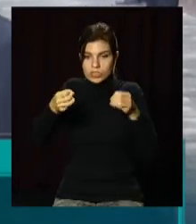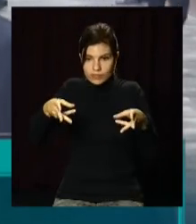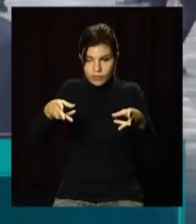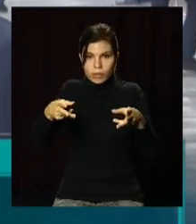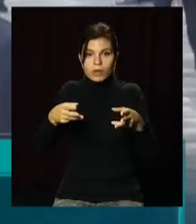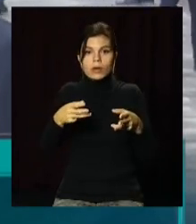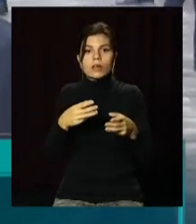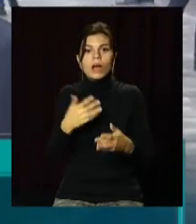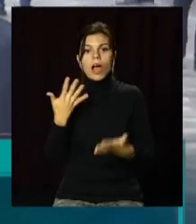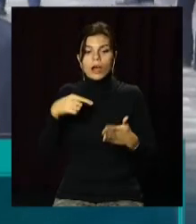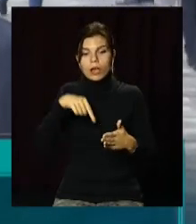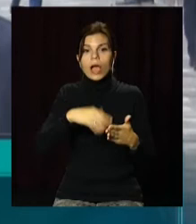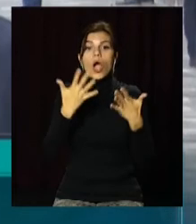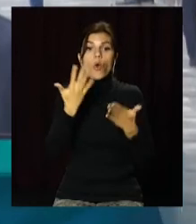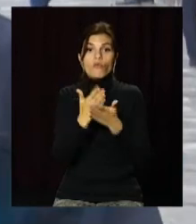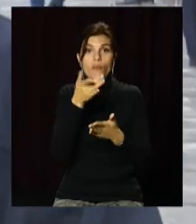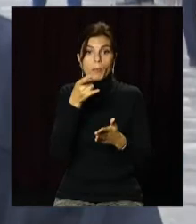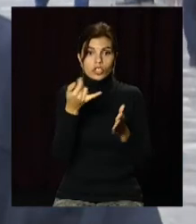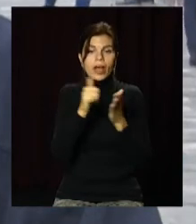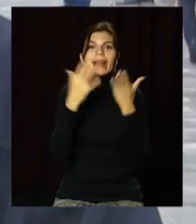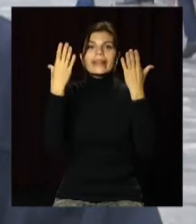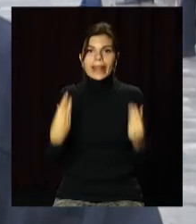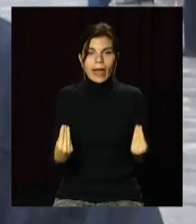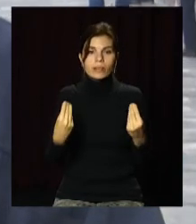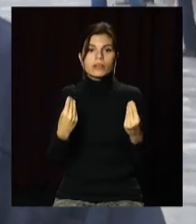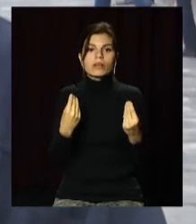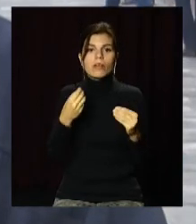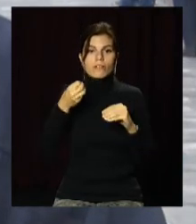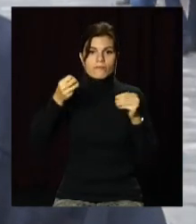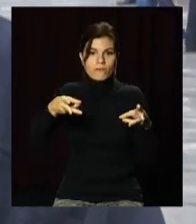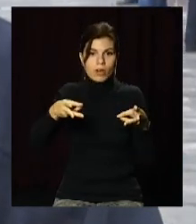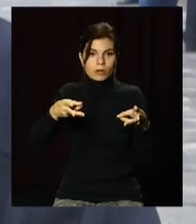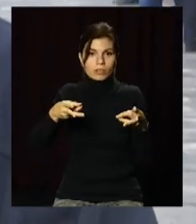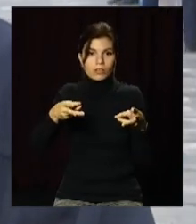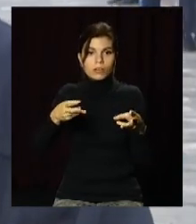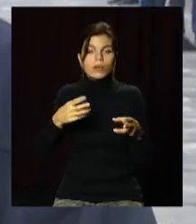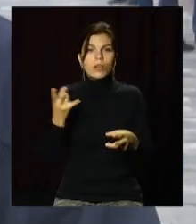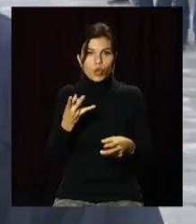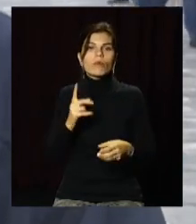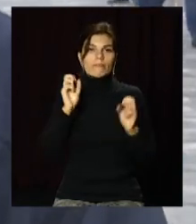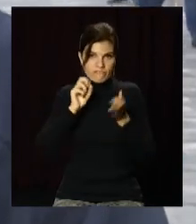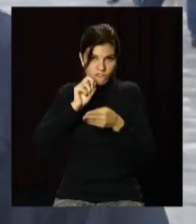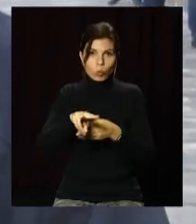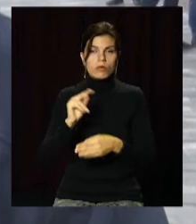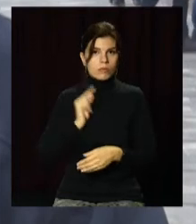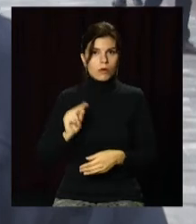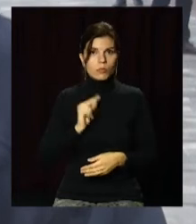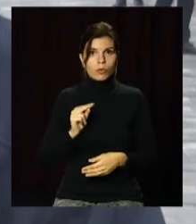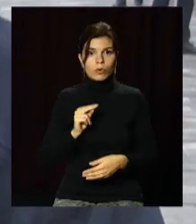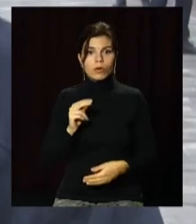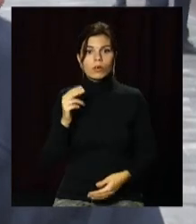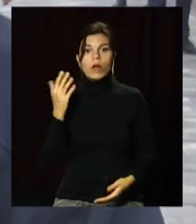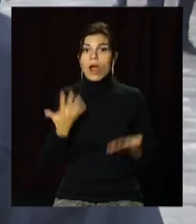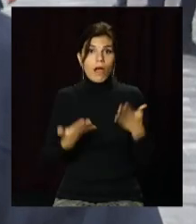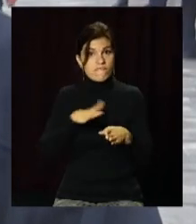подбачено транспортному засобі, денні ходові вогні потрібно, щоб працювали. Якщо це не